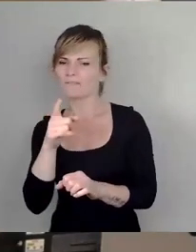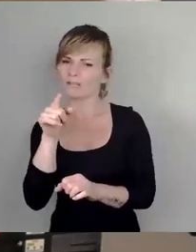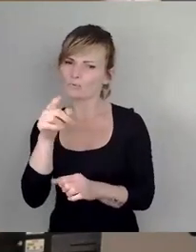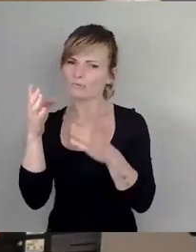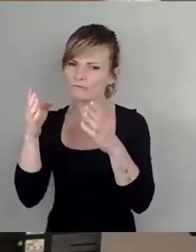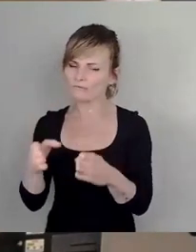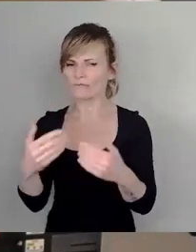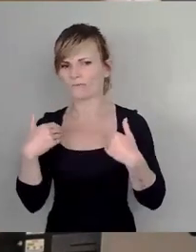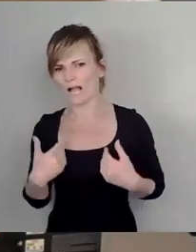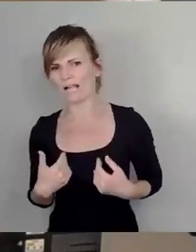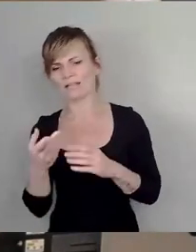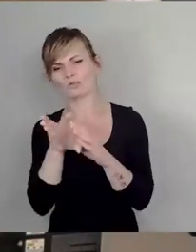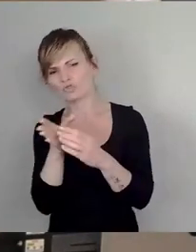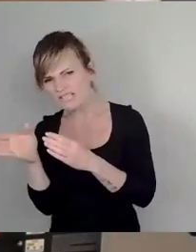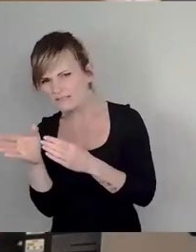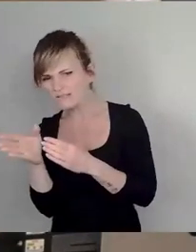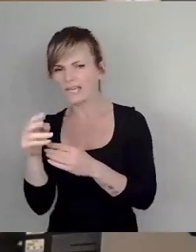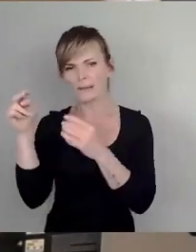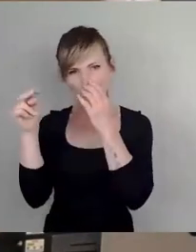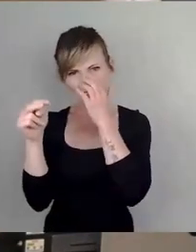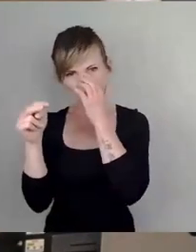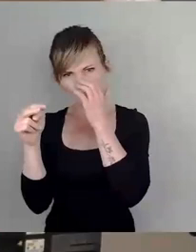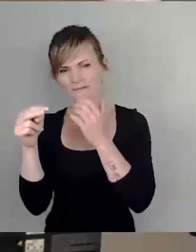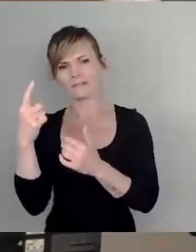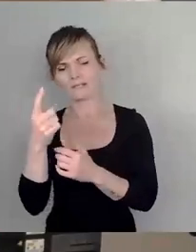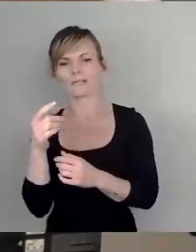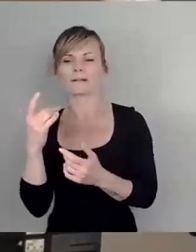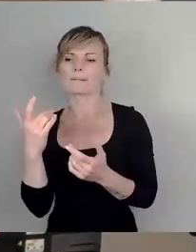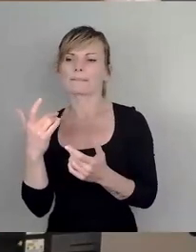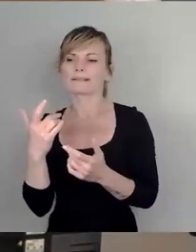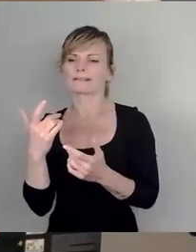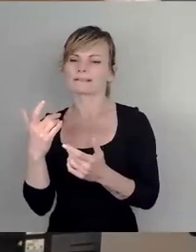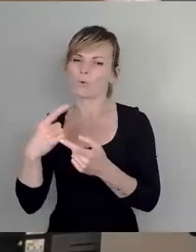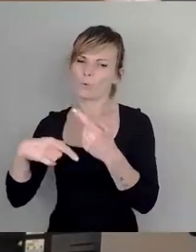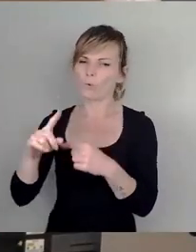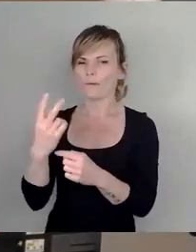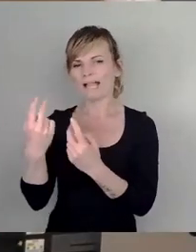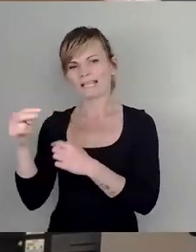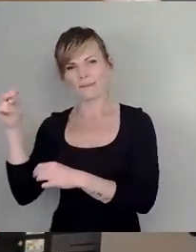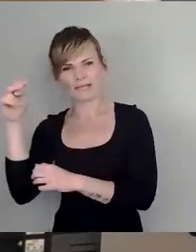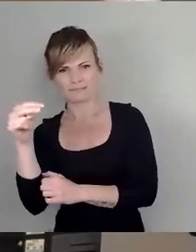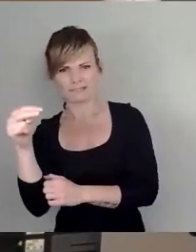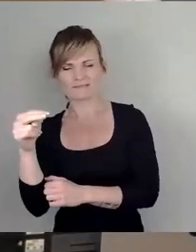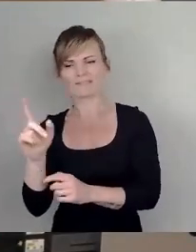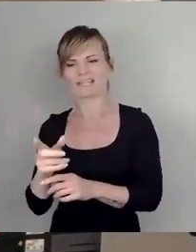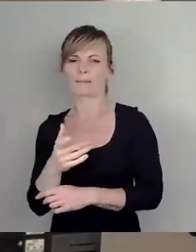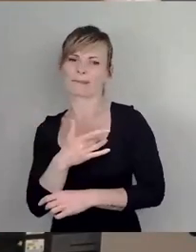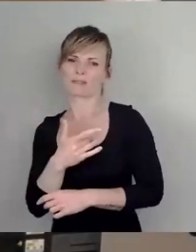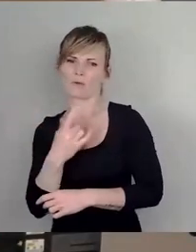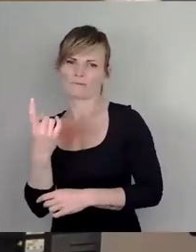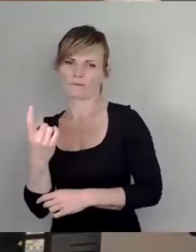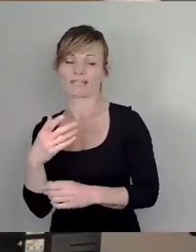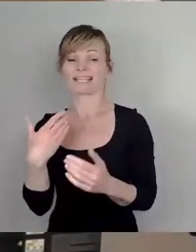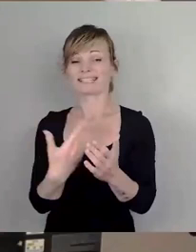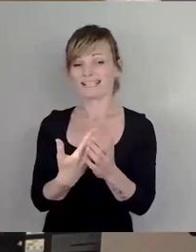Perspektive genau der menschlichen Betroffenheit formulieren. Und das ist der Grund, warum dieser Antrag so ausgefallen ist.